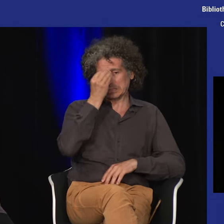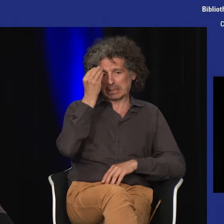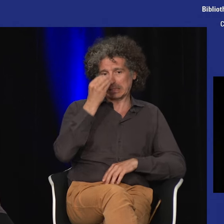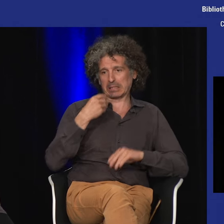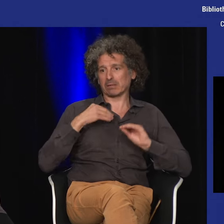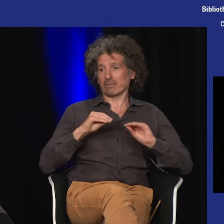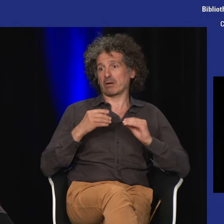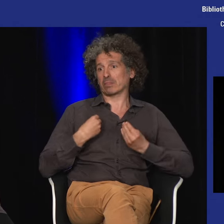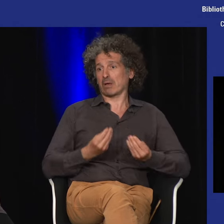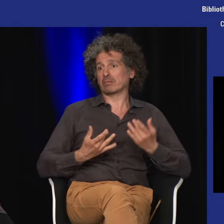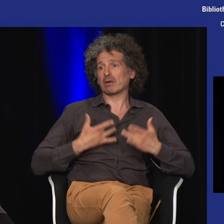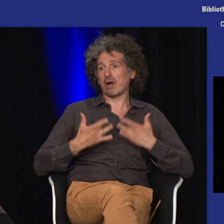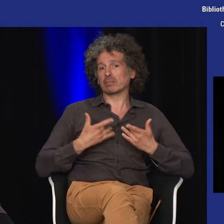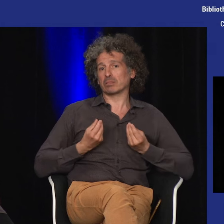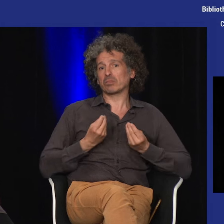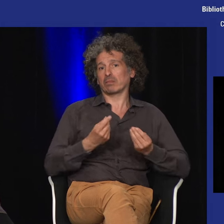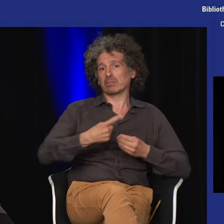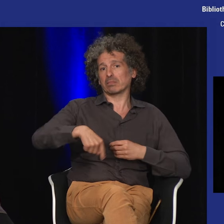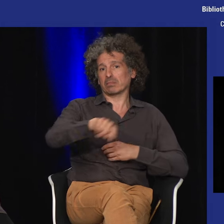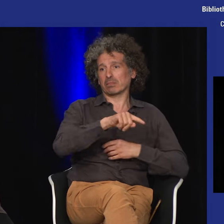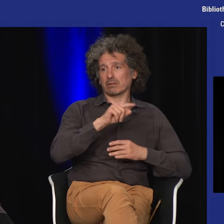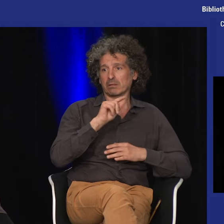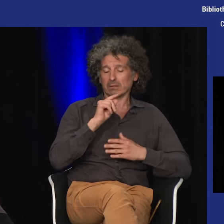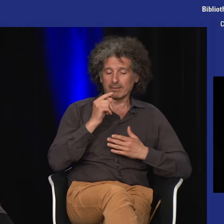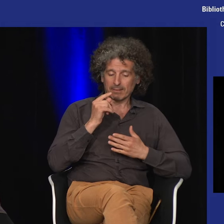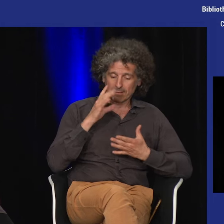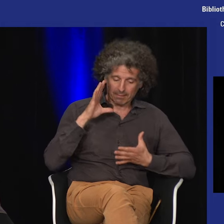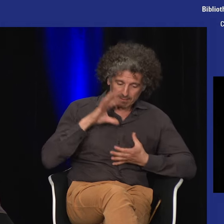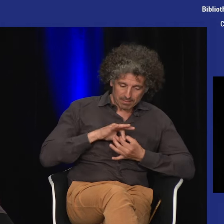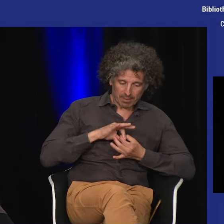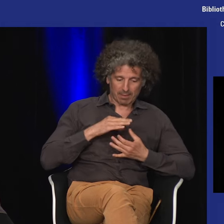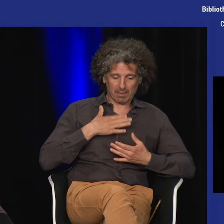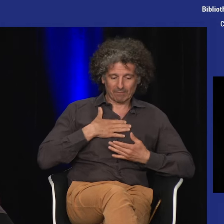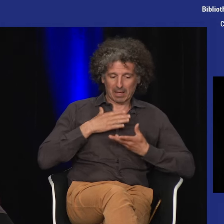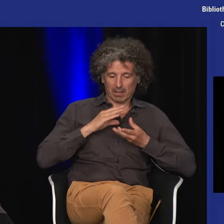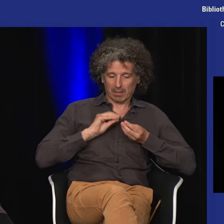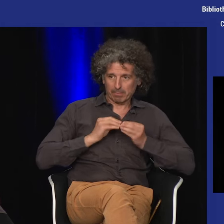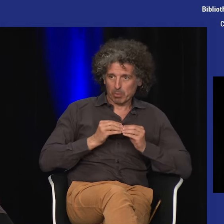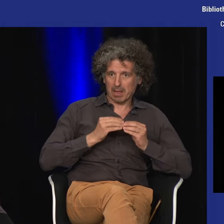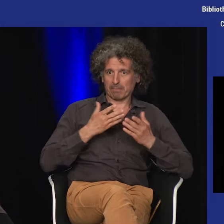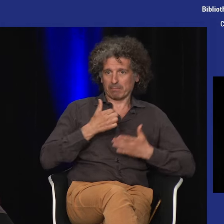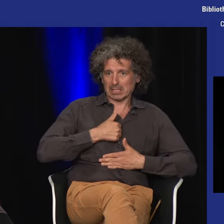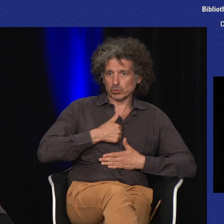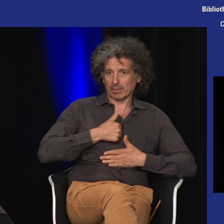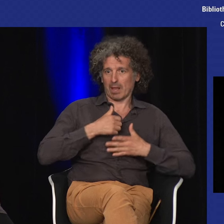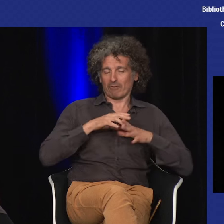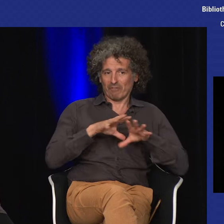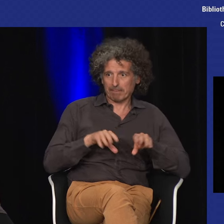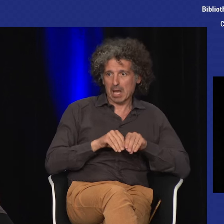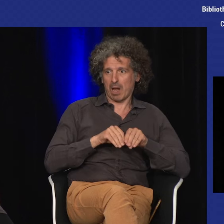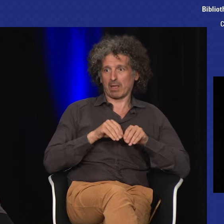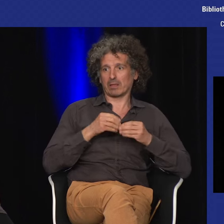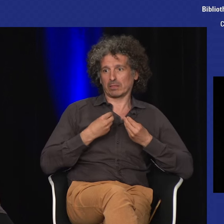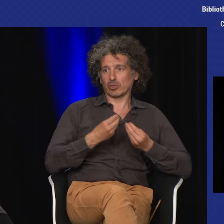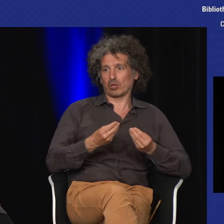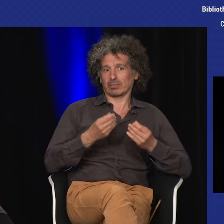j'ai appris à des personnes j'ai animé des ateliers auprès de personnes qui avaient des problèmes psychiques des